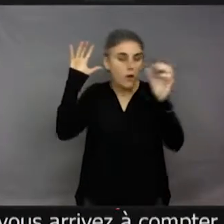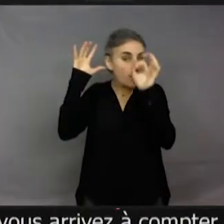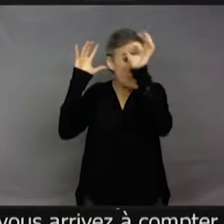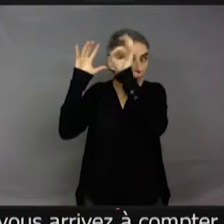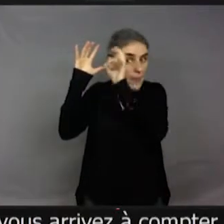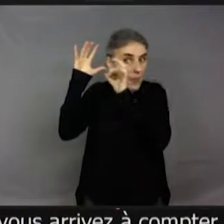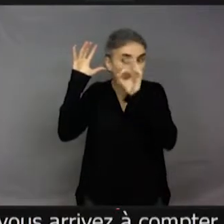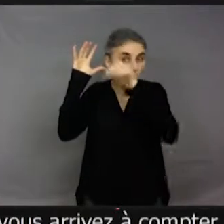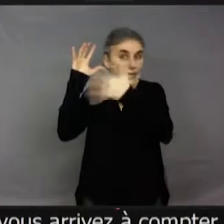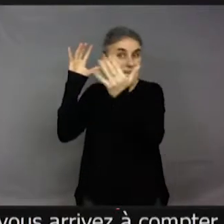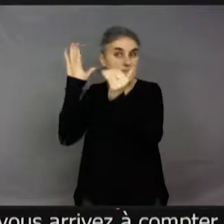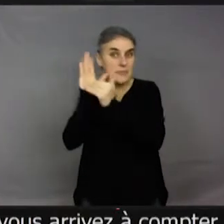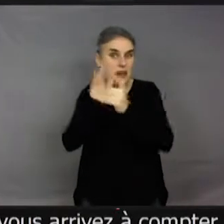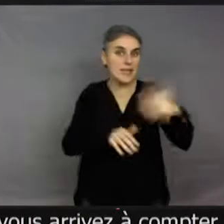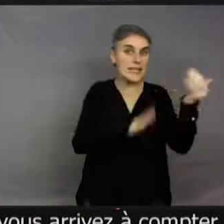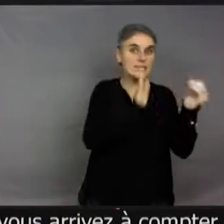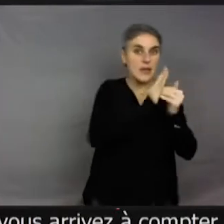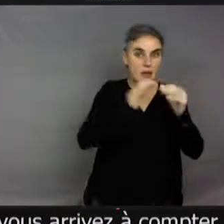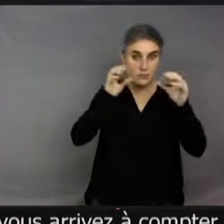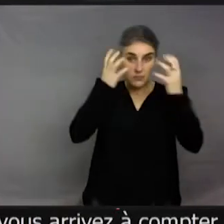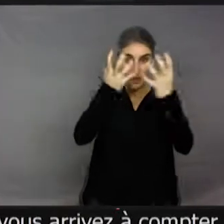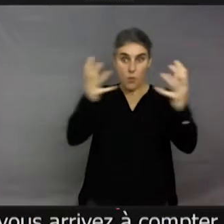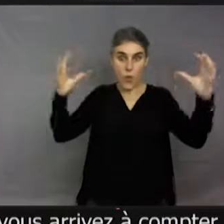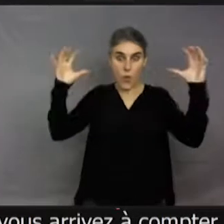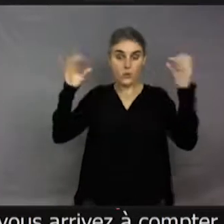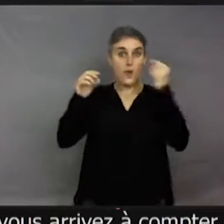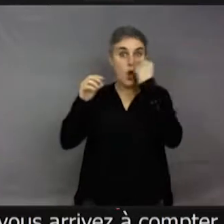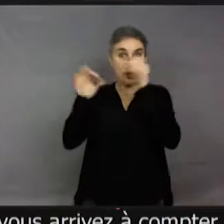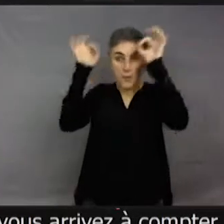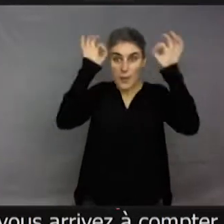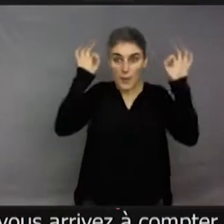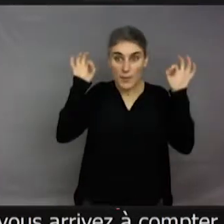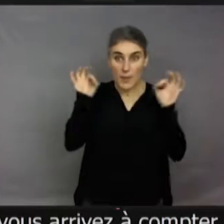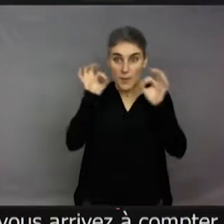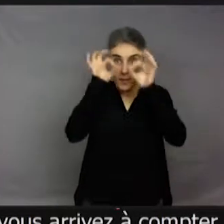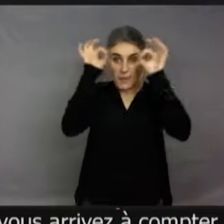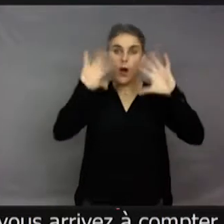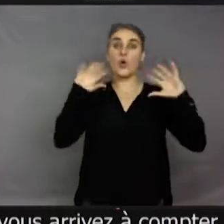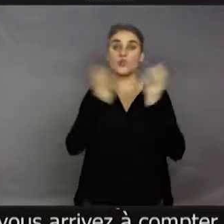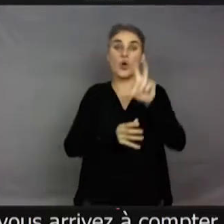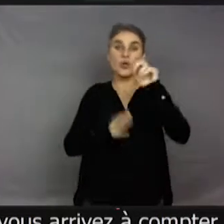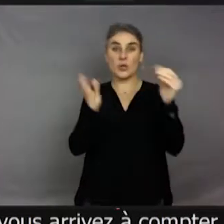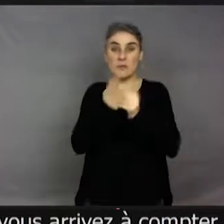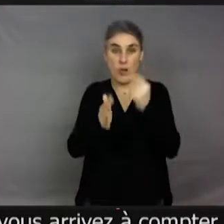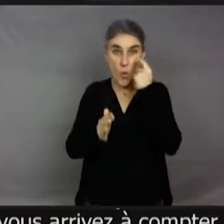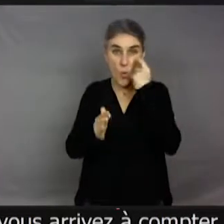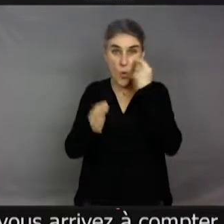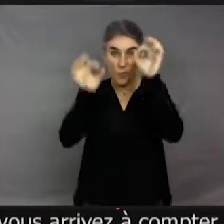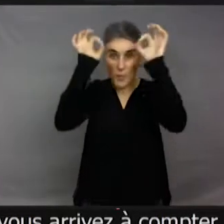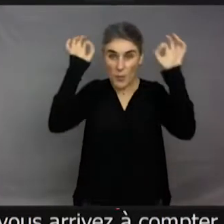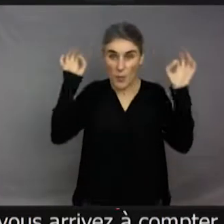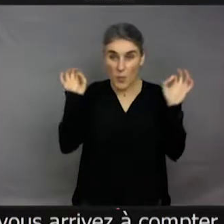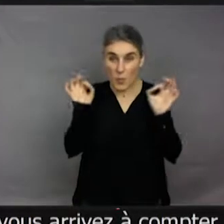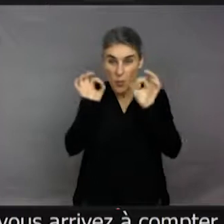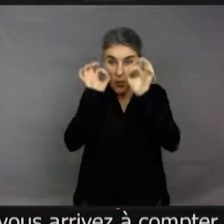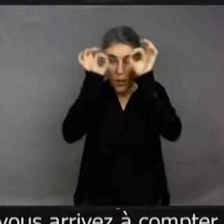000 à gauche. Donc, en fait, ces grandes libellules qui ont des énormes yeux peuvent avoir jusqu'à 30 000 yeux, qui sont en fait, on appelle ça des omatidies ou des